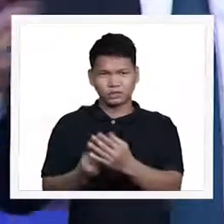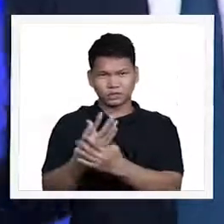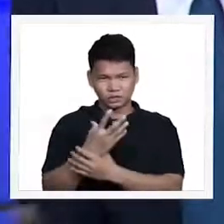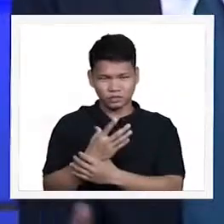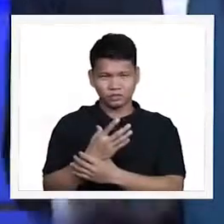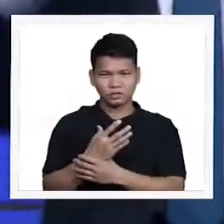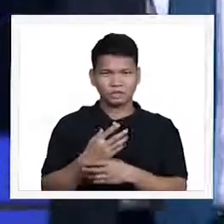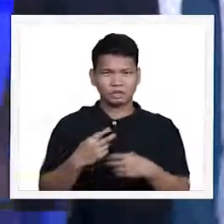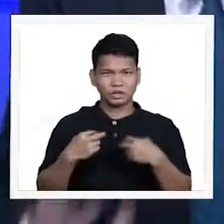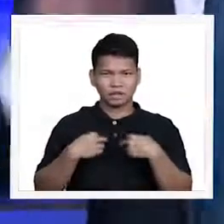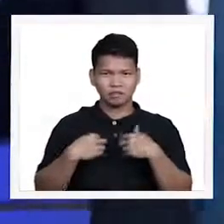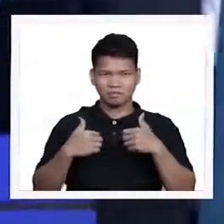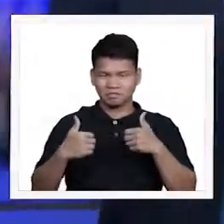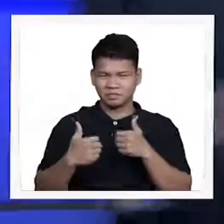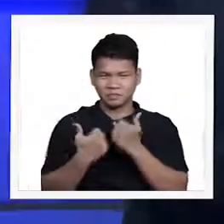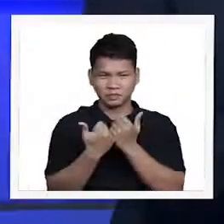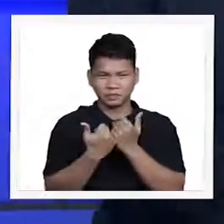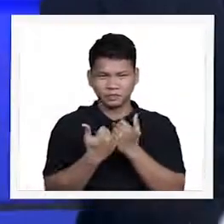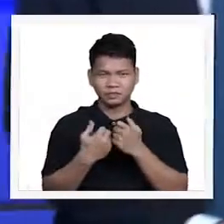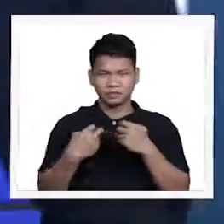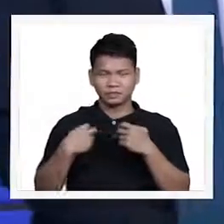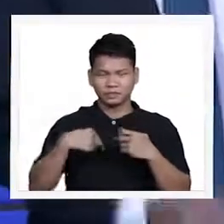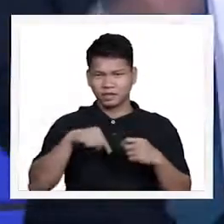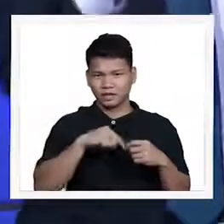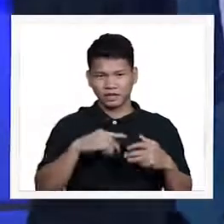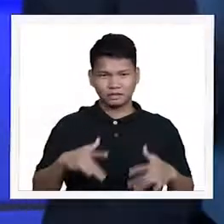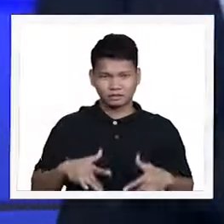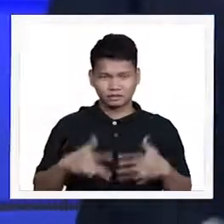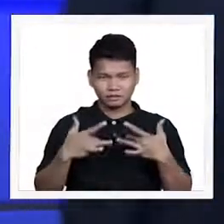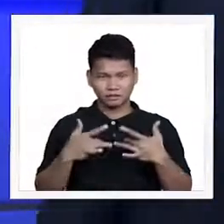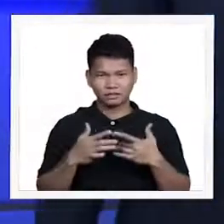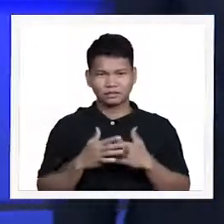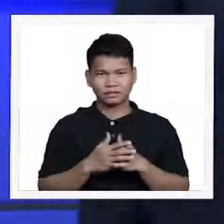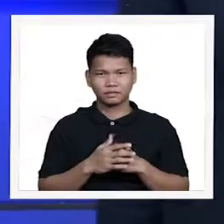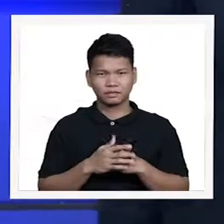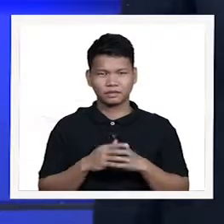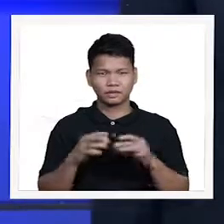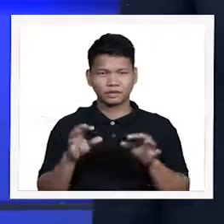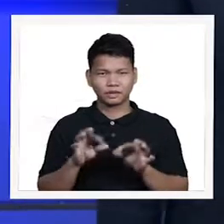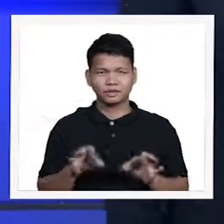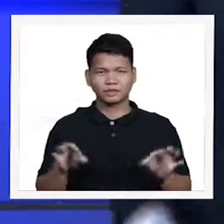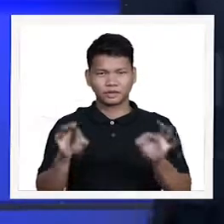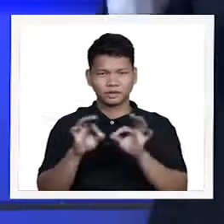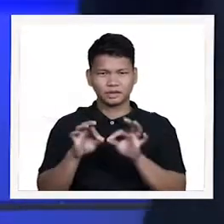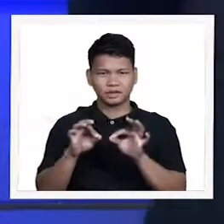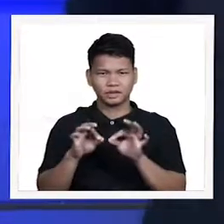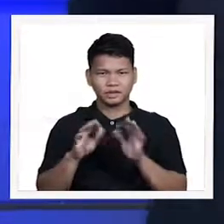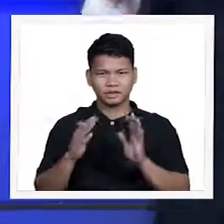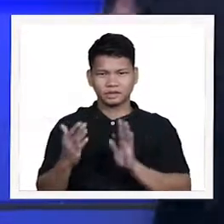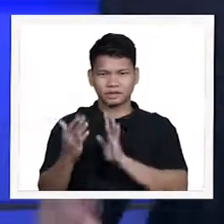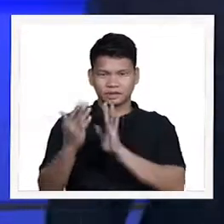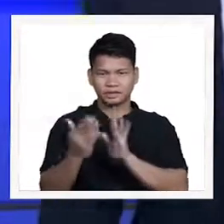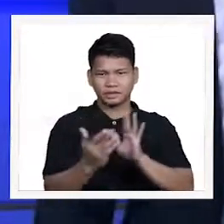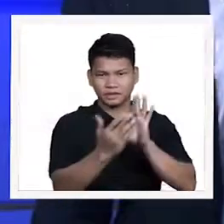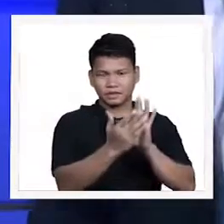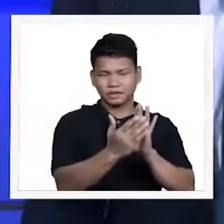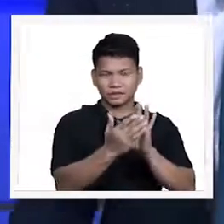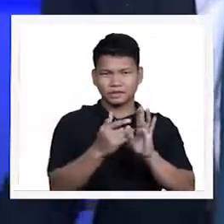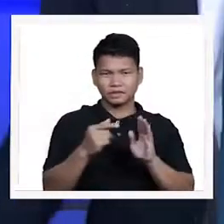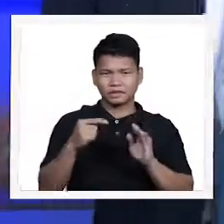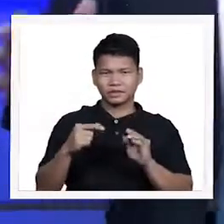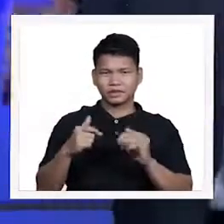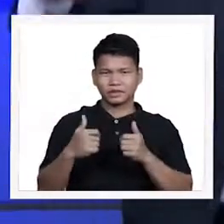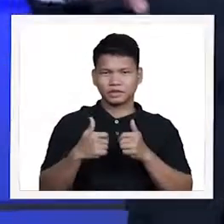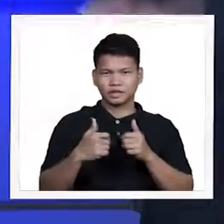may mga challenges may mga trials sa ating buhay lalo na sa ating mga hinaharap na mga pagsubok sa ating